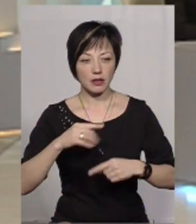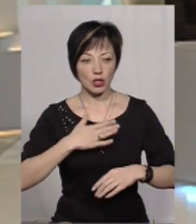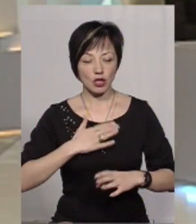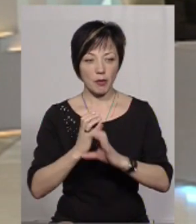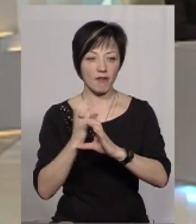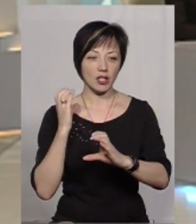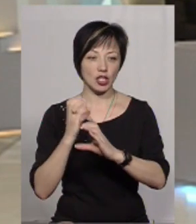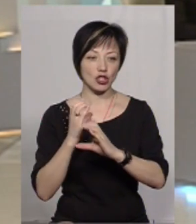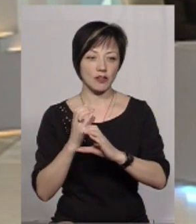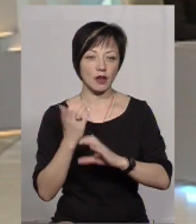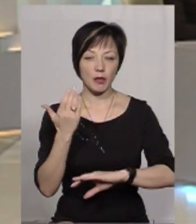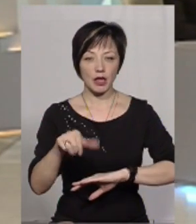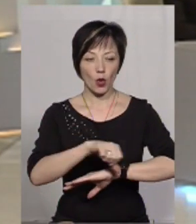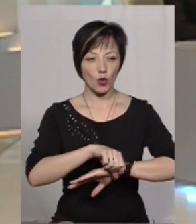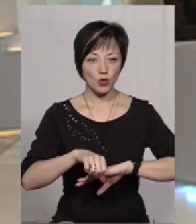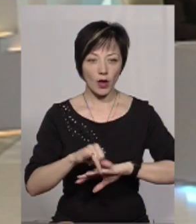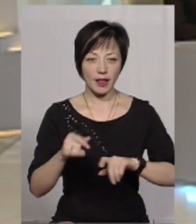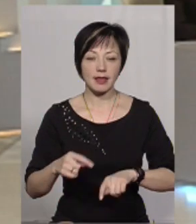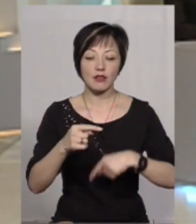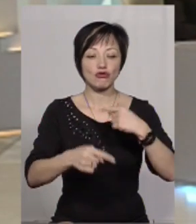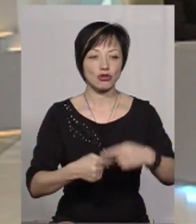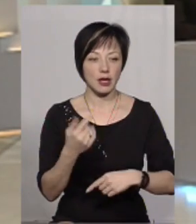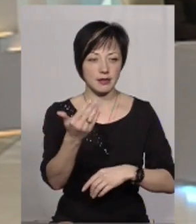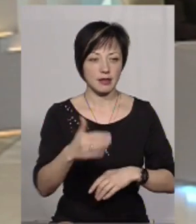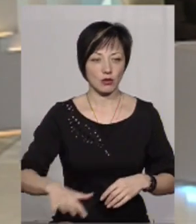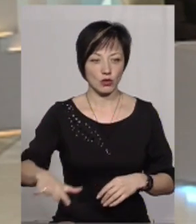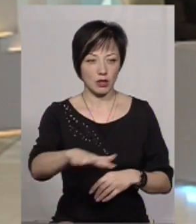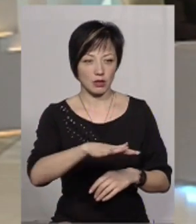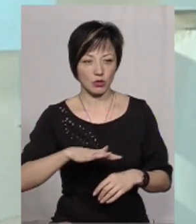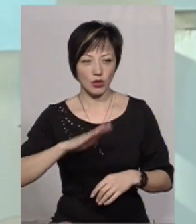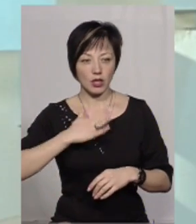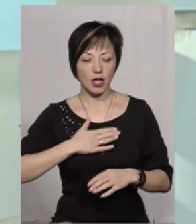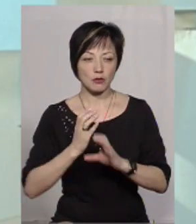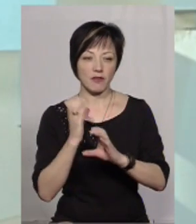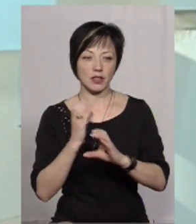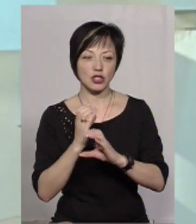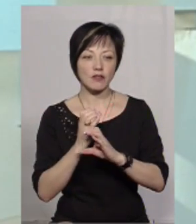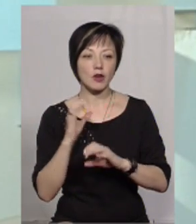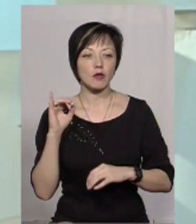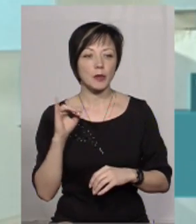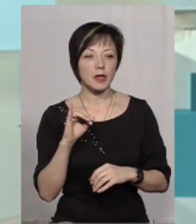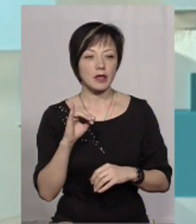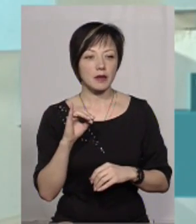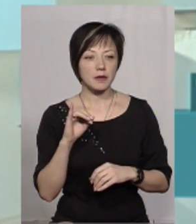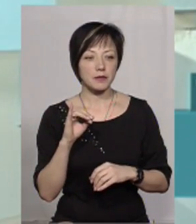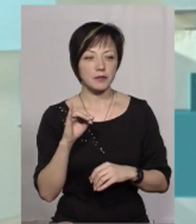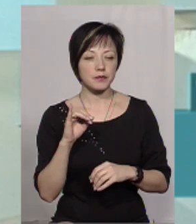вантажівками їхніх кордонів і на транзит через їхній кордон нашими вантажівками і